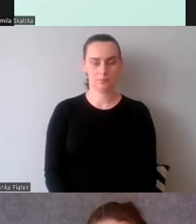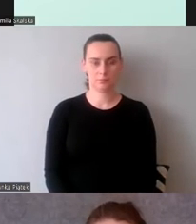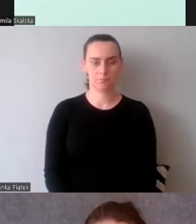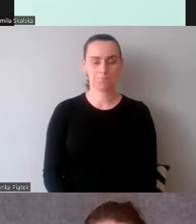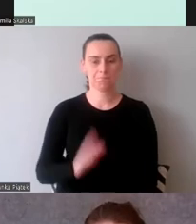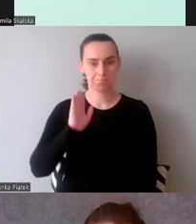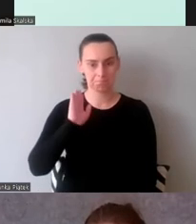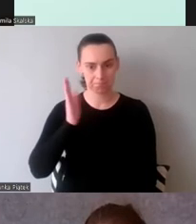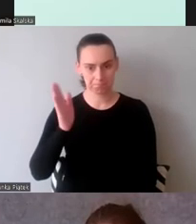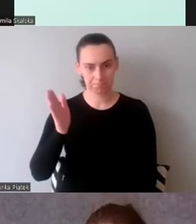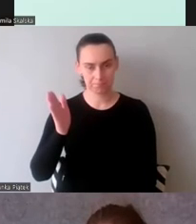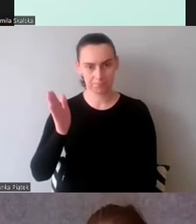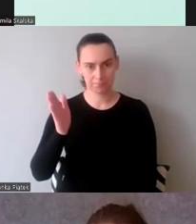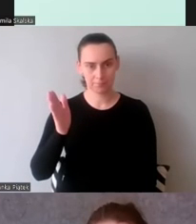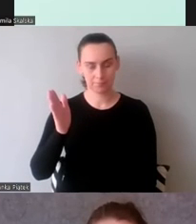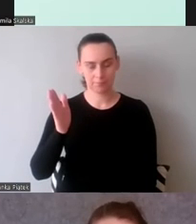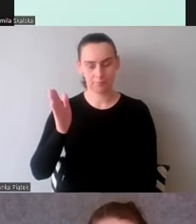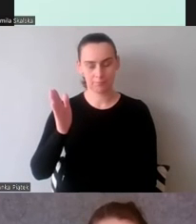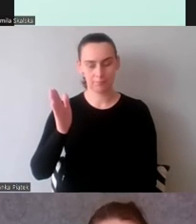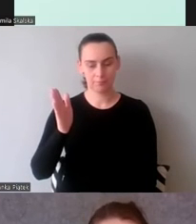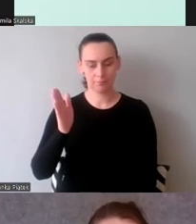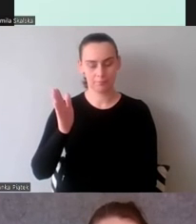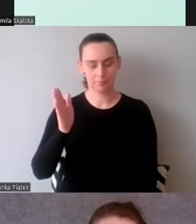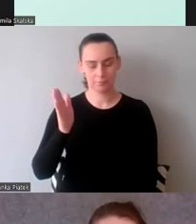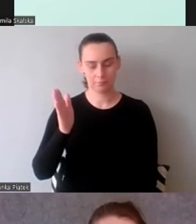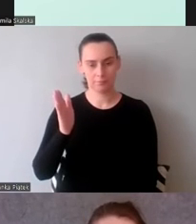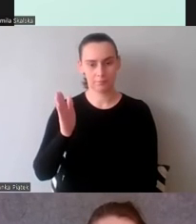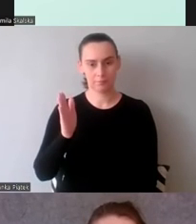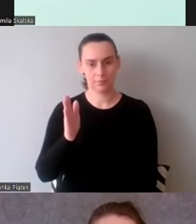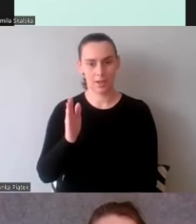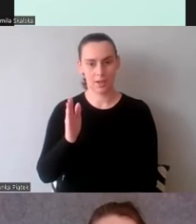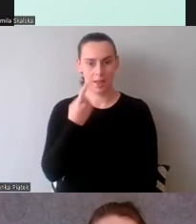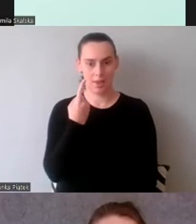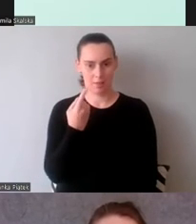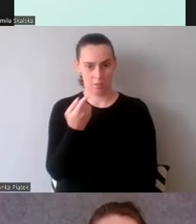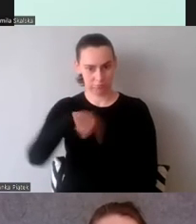Później w ramach jednego z naszych badań